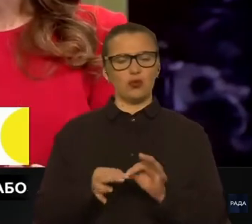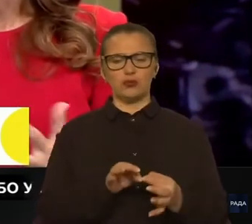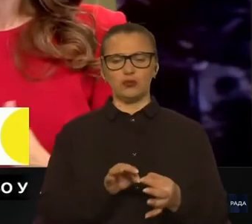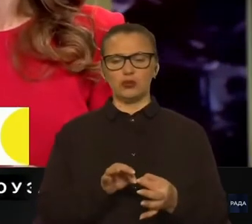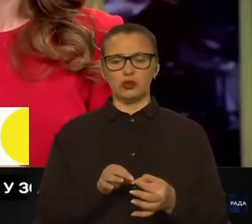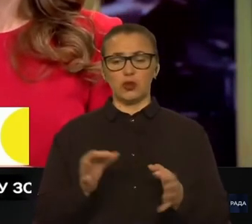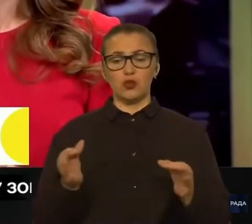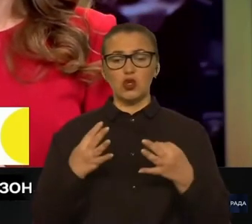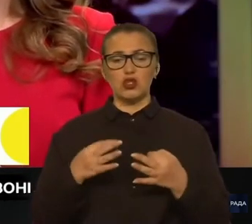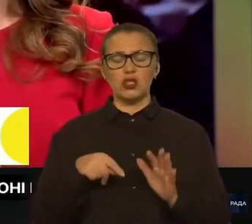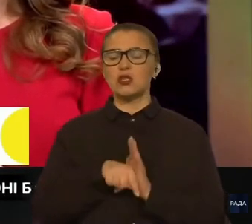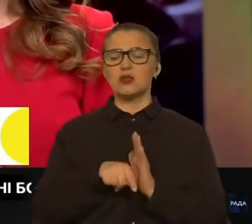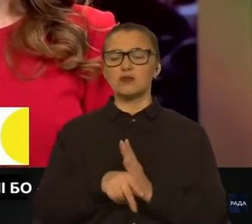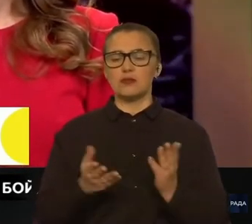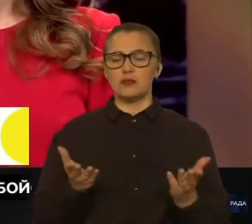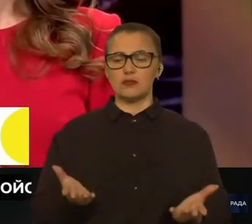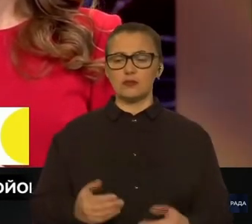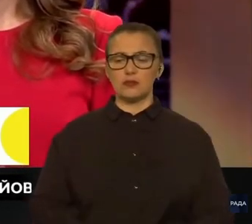про що саме йдеться?